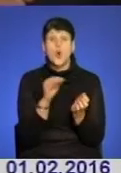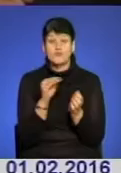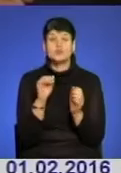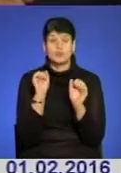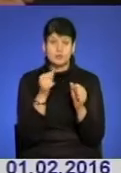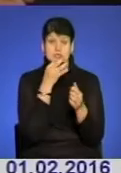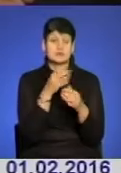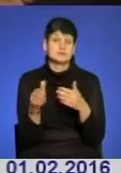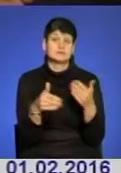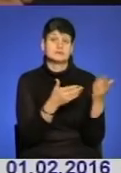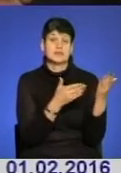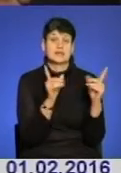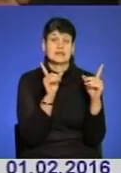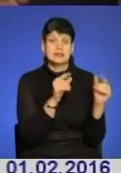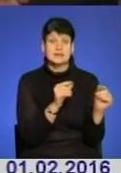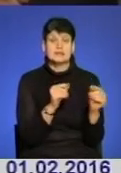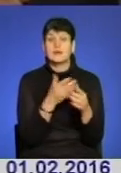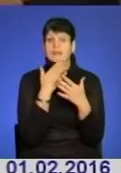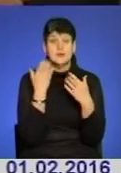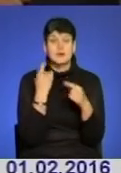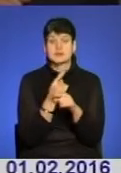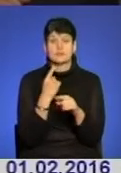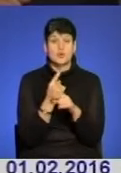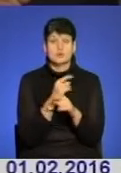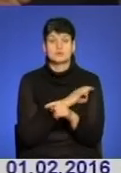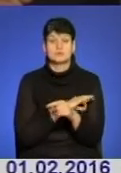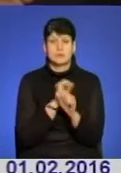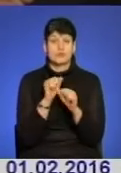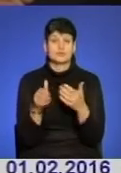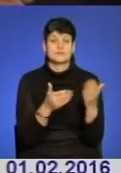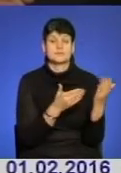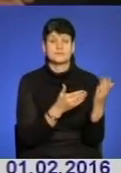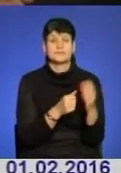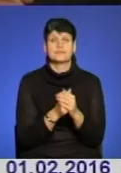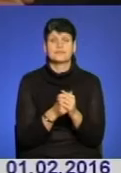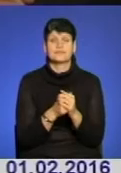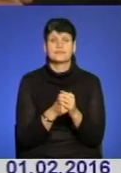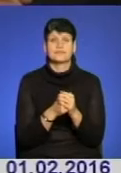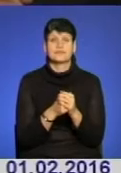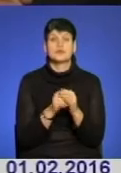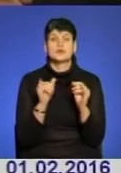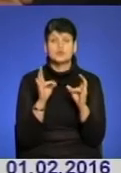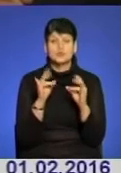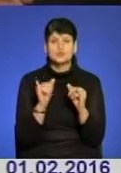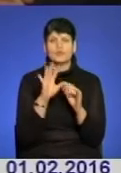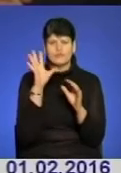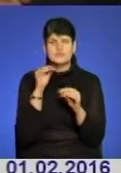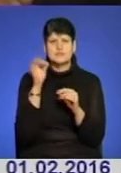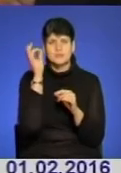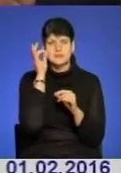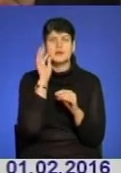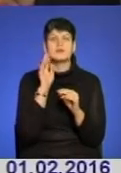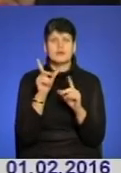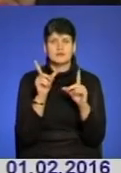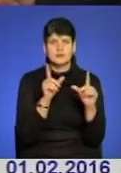може їхати, нема ніякої заборони юридичної, що може виїхати. Всі пам'ятають, як він виїжджав,